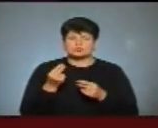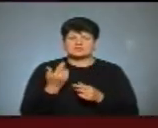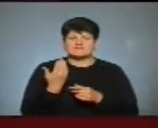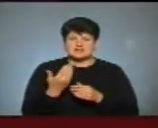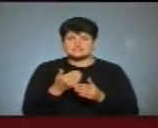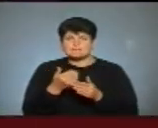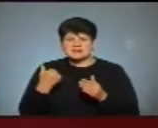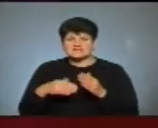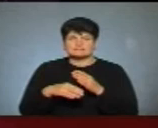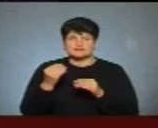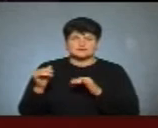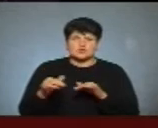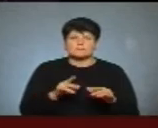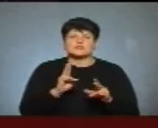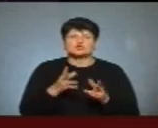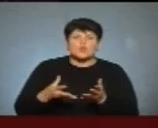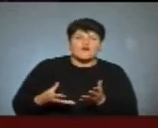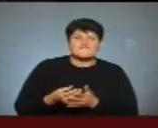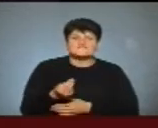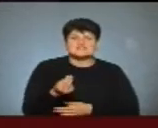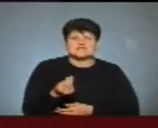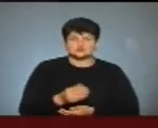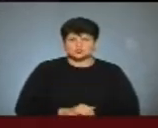передвиборча кампанія і хто її фінансує?